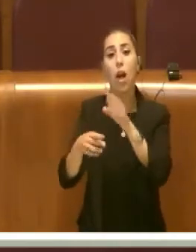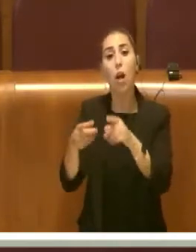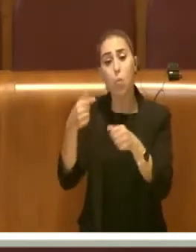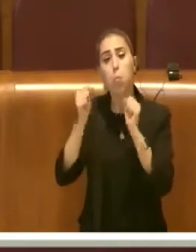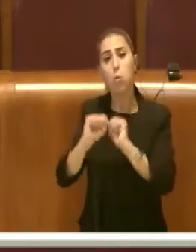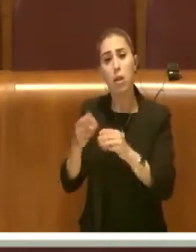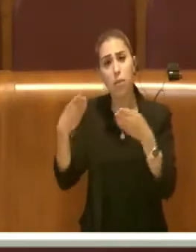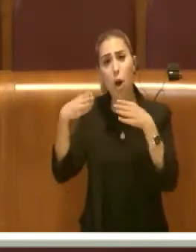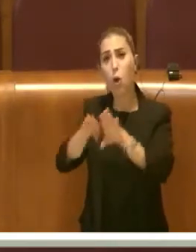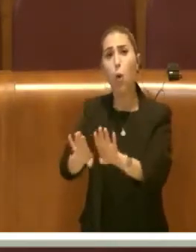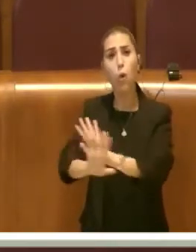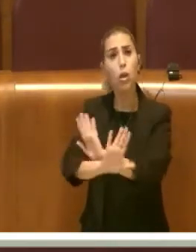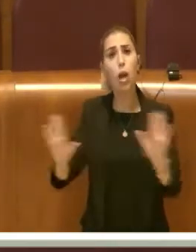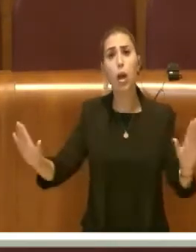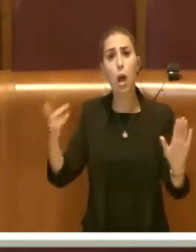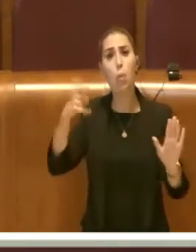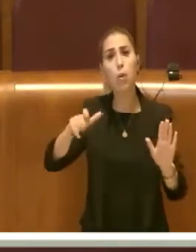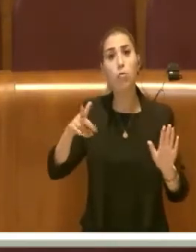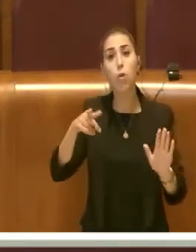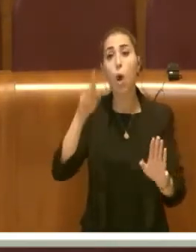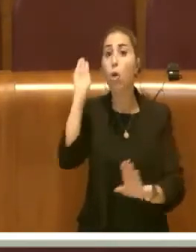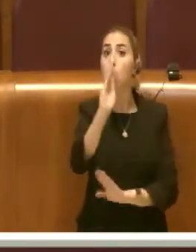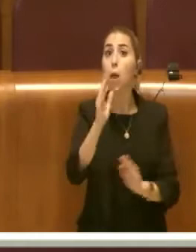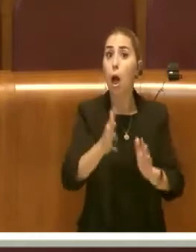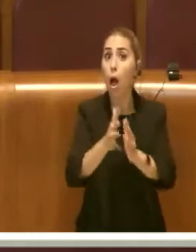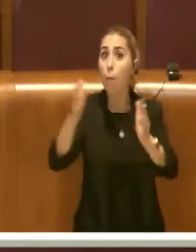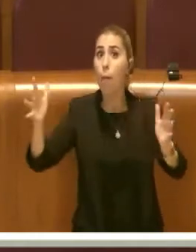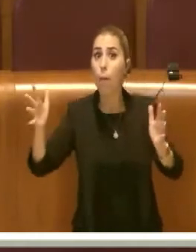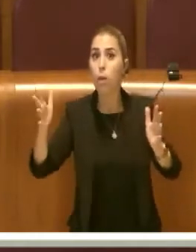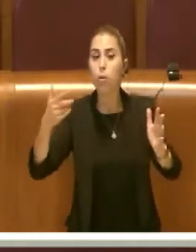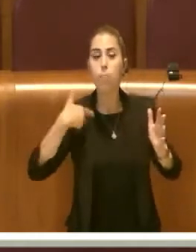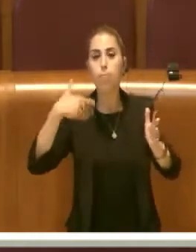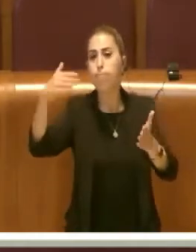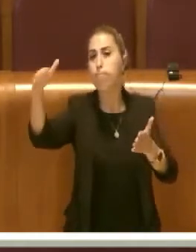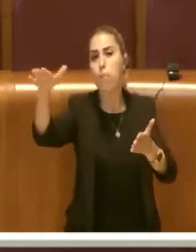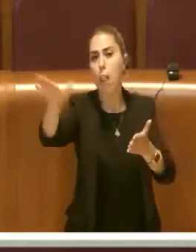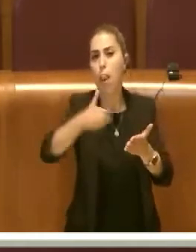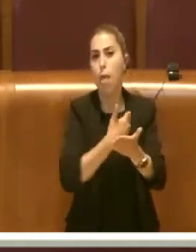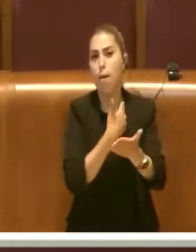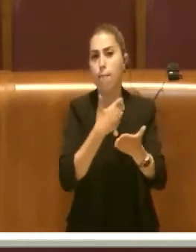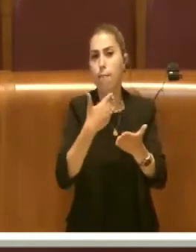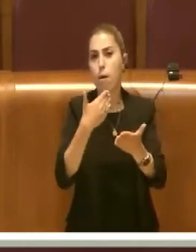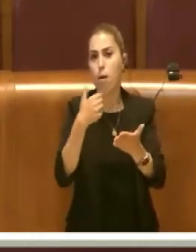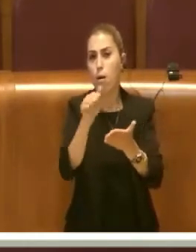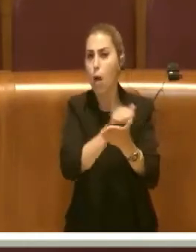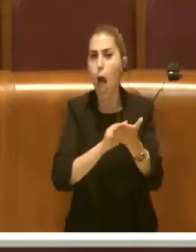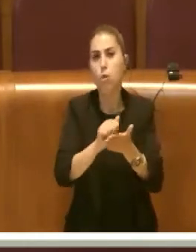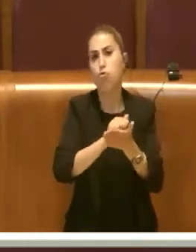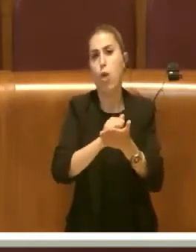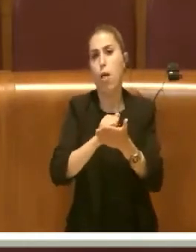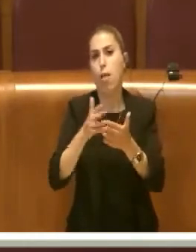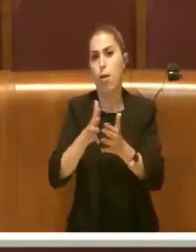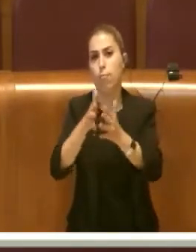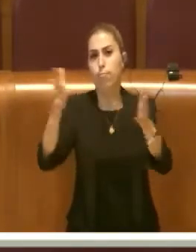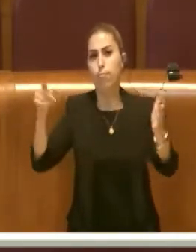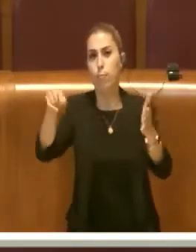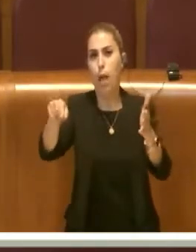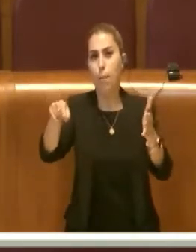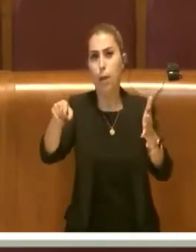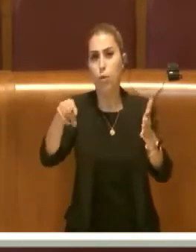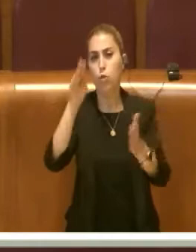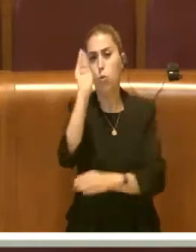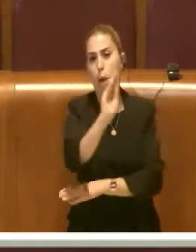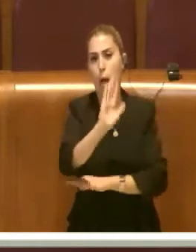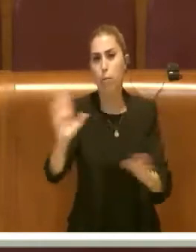chiudere, perché aveva chiesto un ampliamento. Ha ritirato la richiesta di ampliamento, mettendo in difficoltà la regione Lazio,